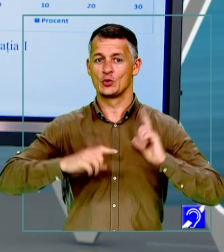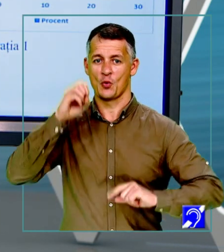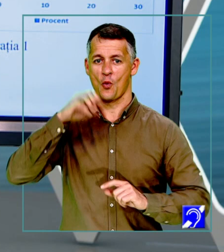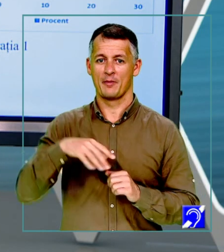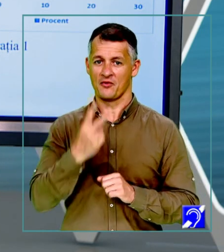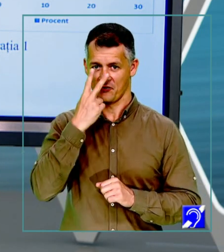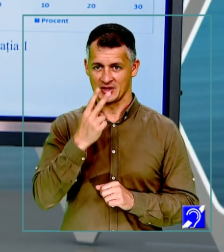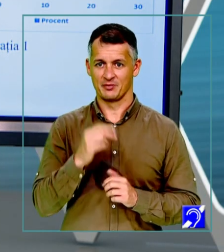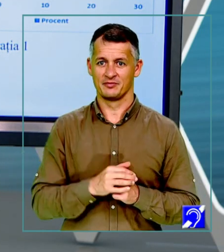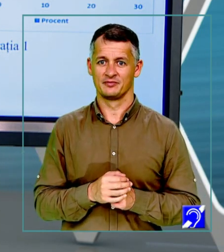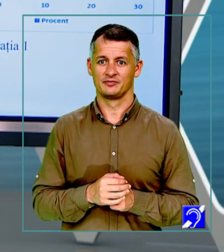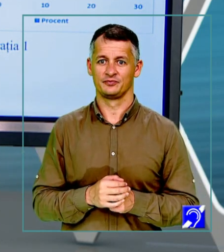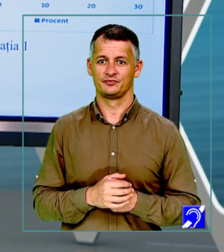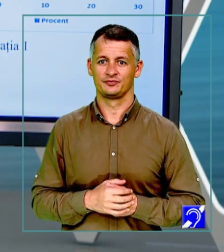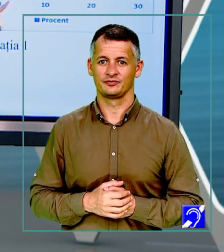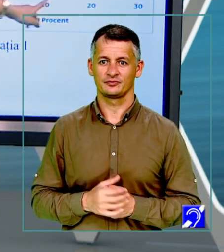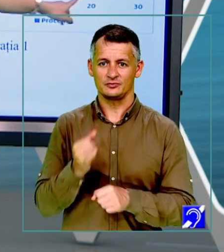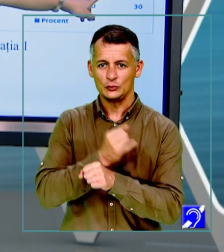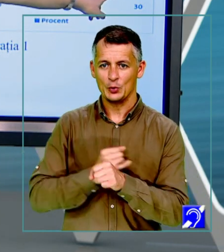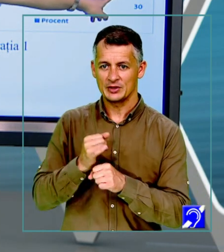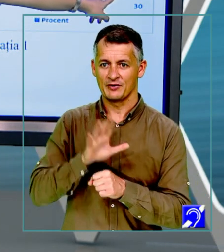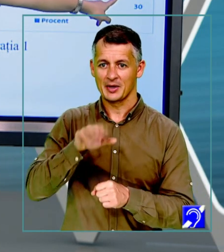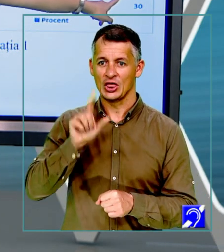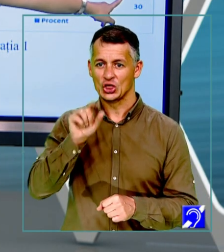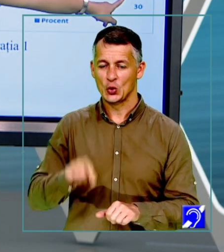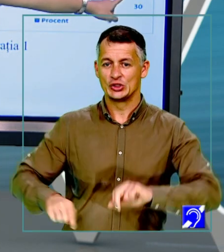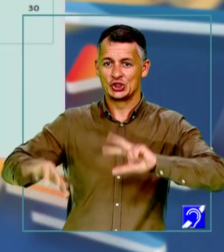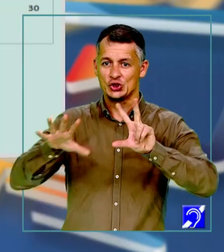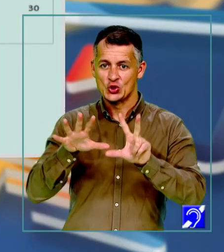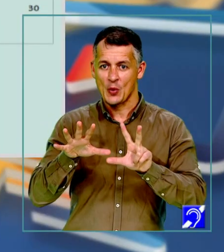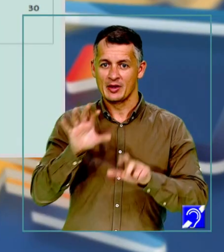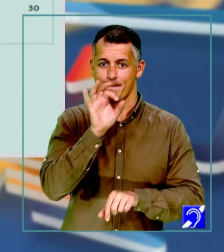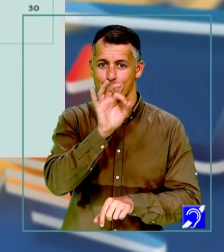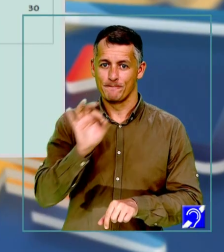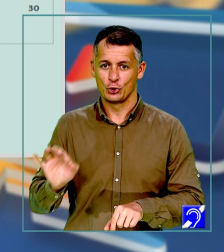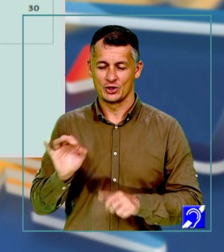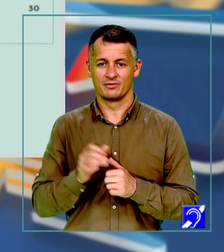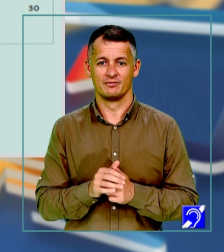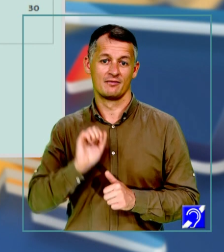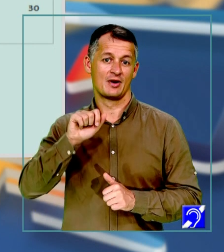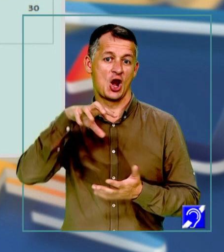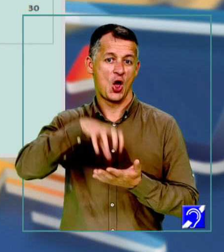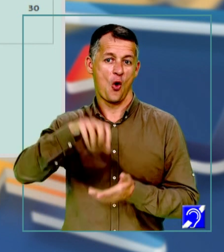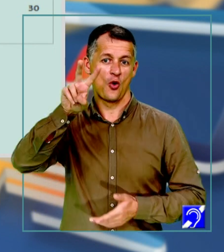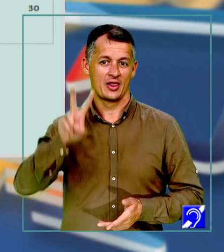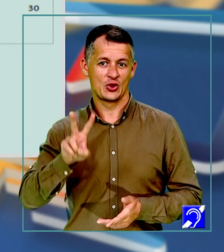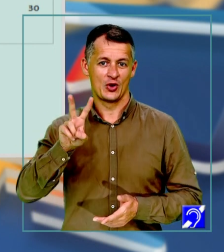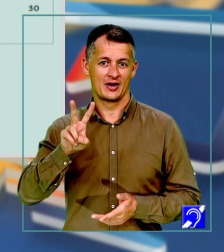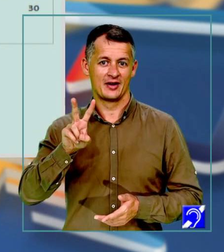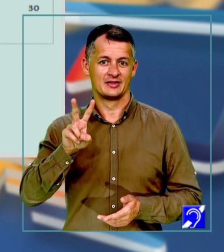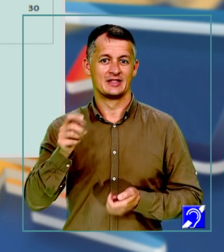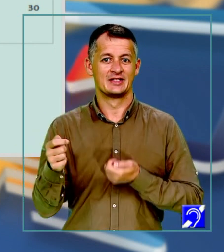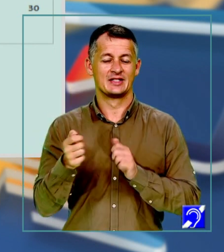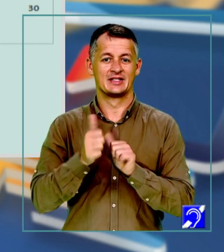statistică și observăm, are 28 de procente. Iar pe locul al doilea se află sportul